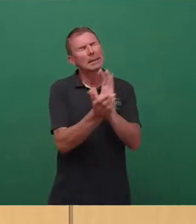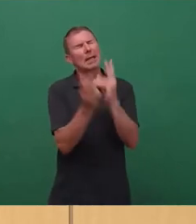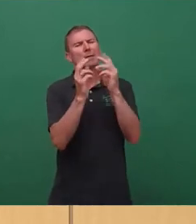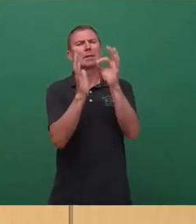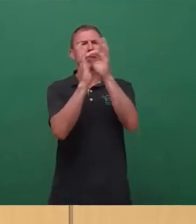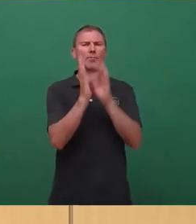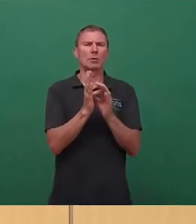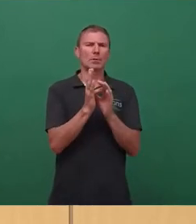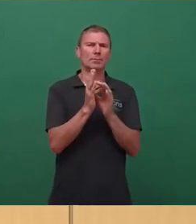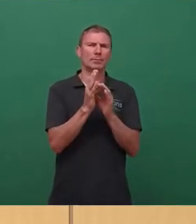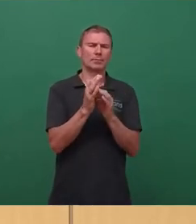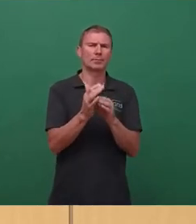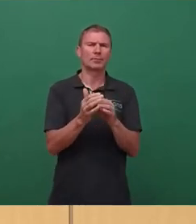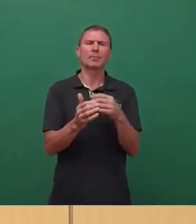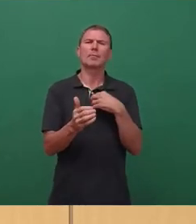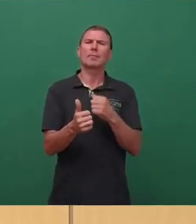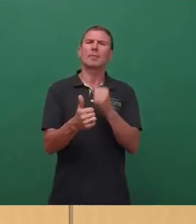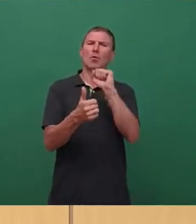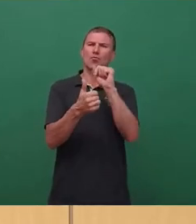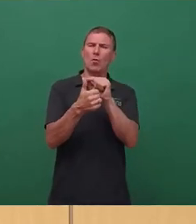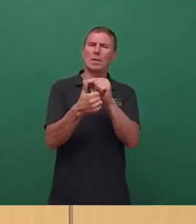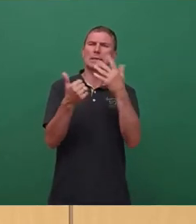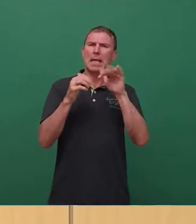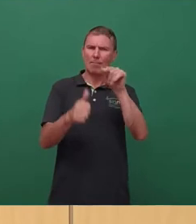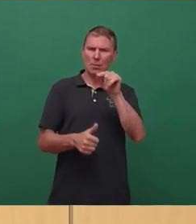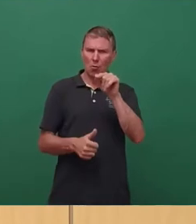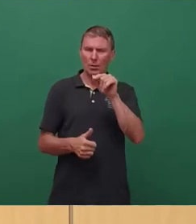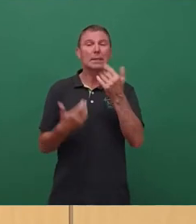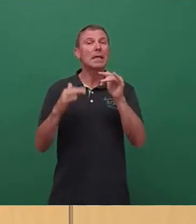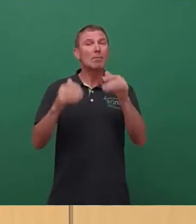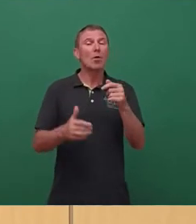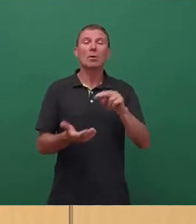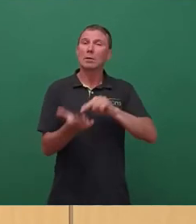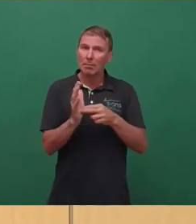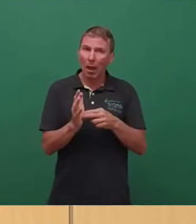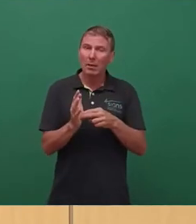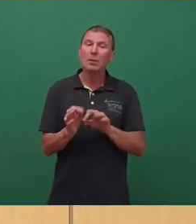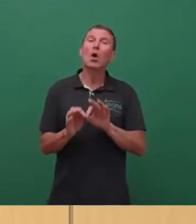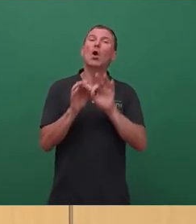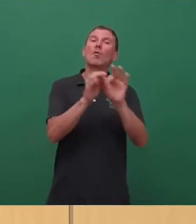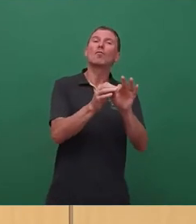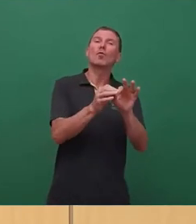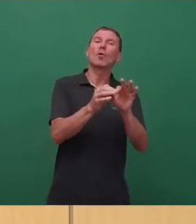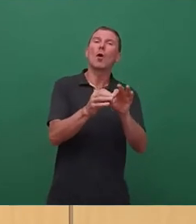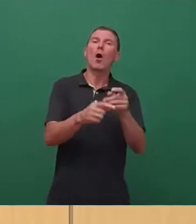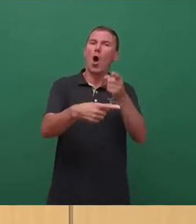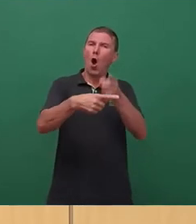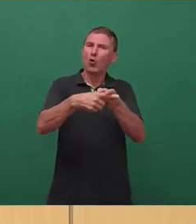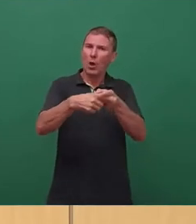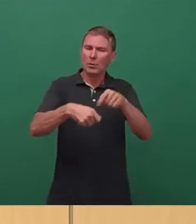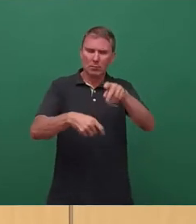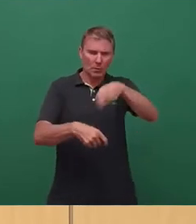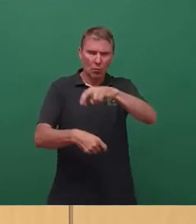Lassen Sie mich mal nulltens erklären, welche 10 Millionen. Es sind 10 Millionen vorgesehen für einen Kreuzungsbau oder es sind zwei